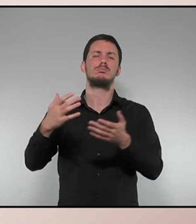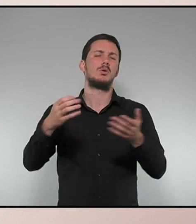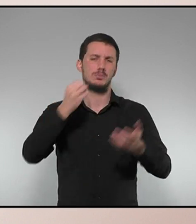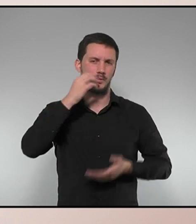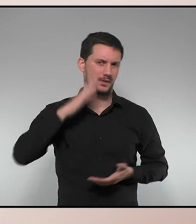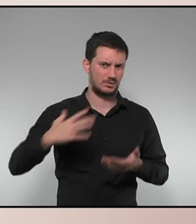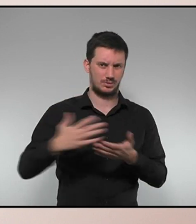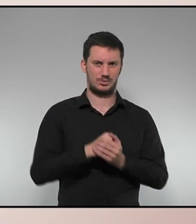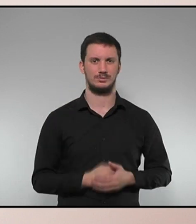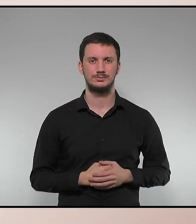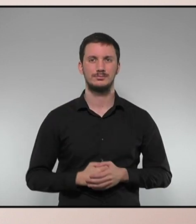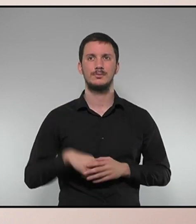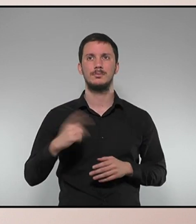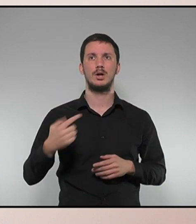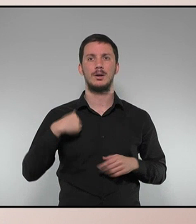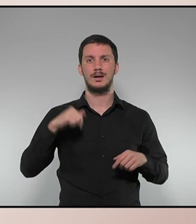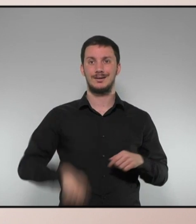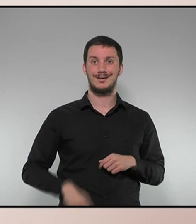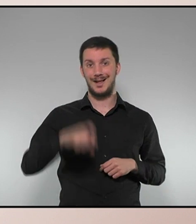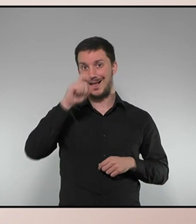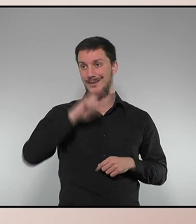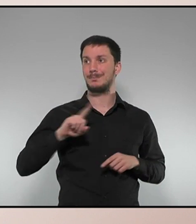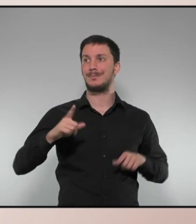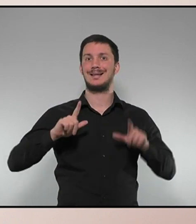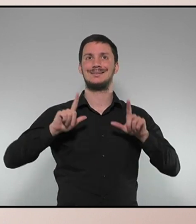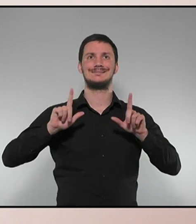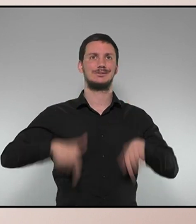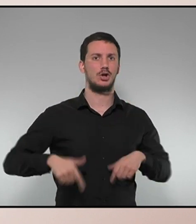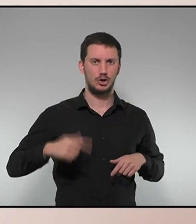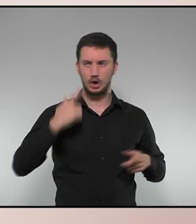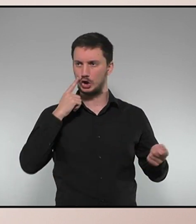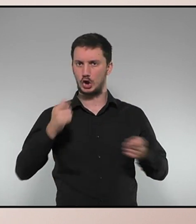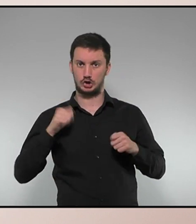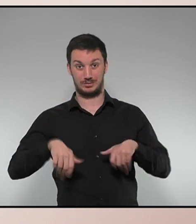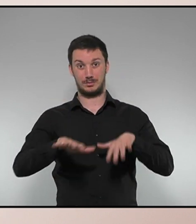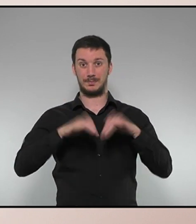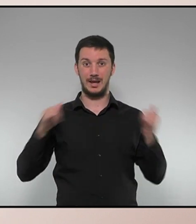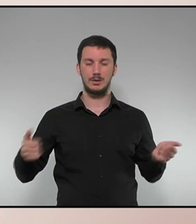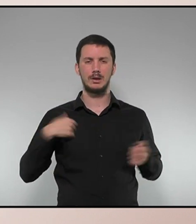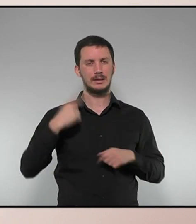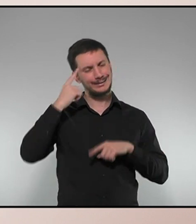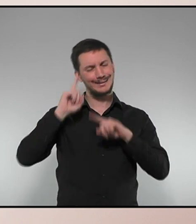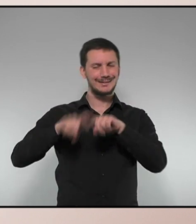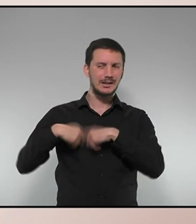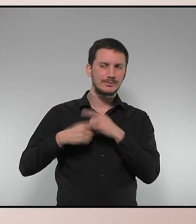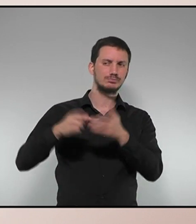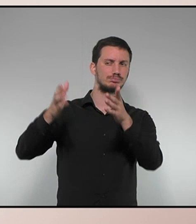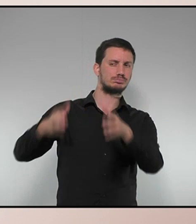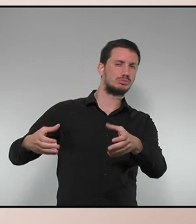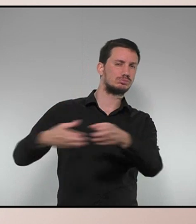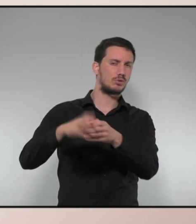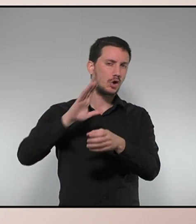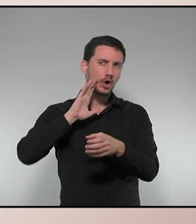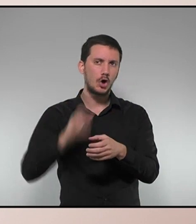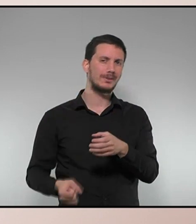Aquesta és la primera sessió de control del nou període de sessions. Volem fer unes reflexions necessàries sobre el seu govern a partir de